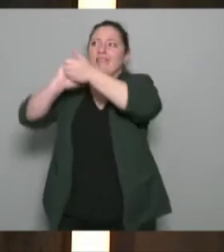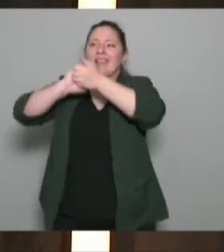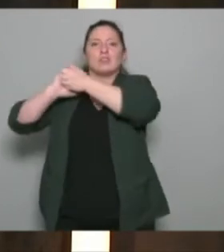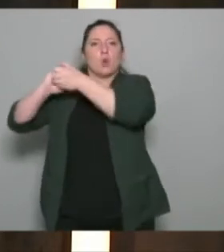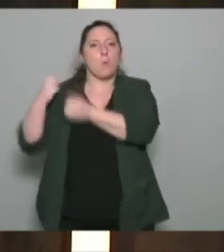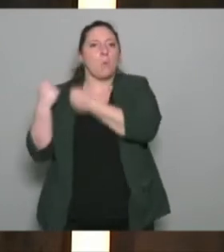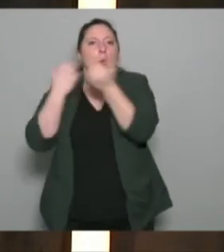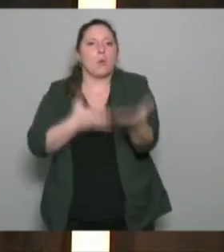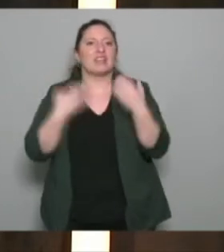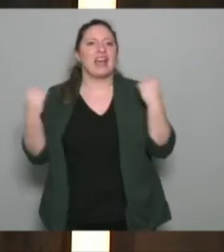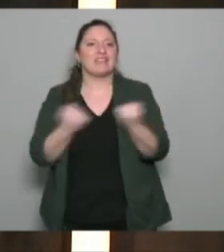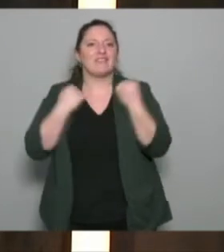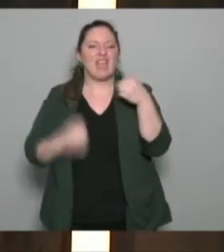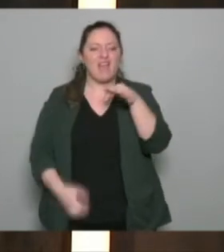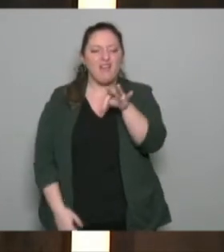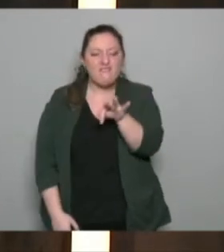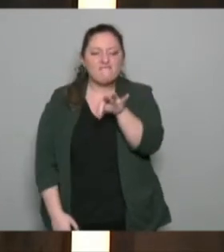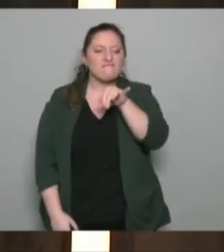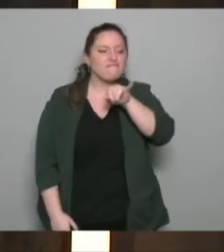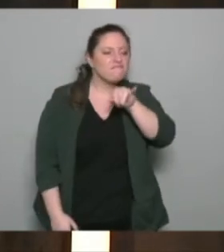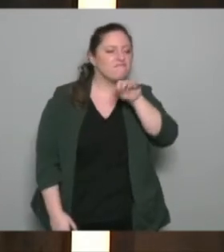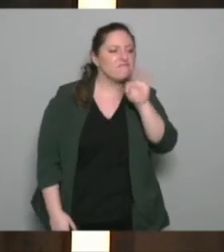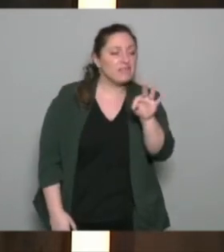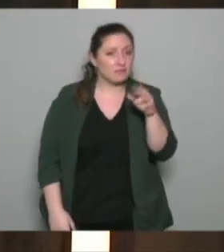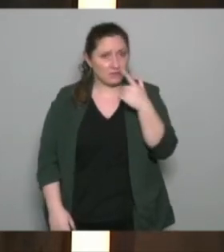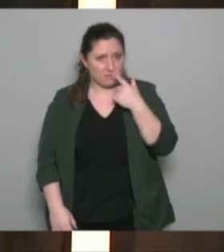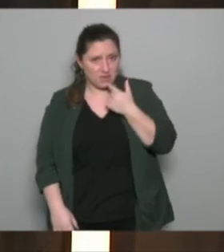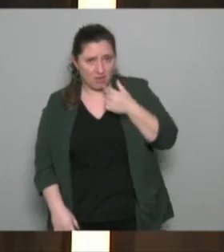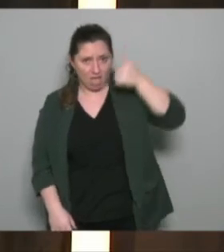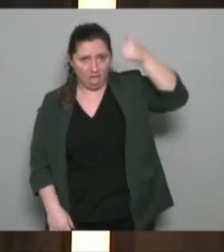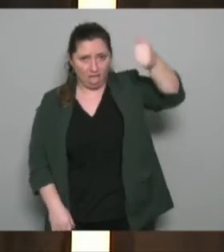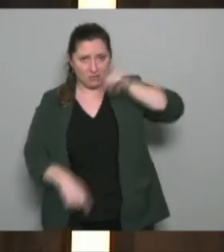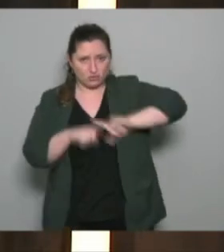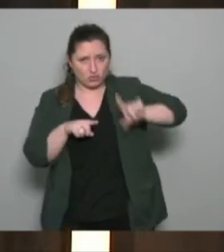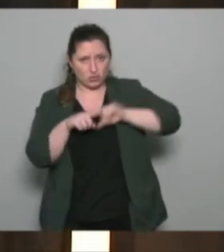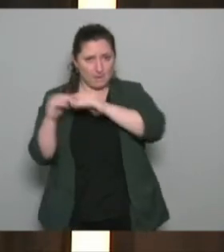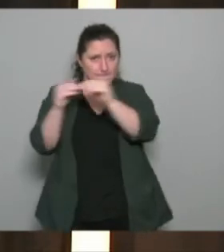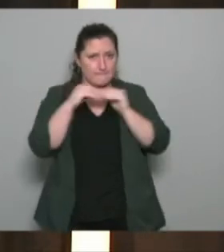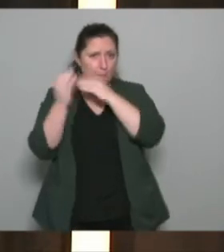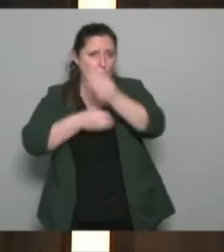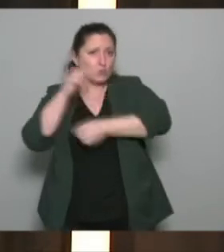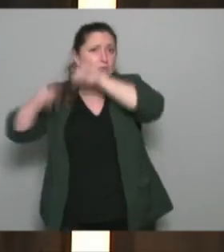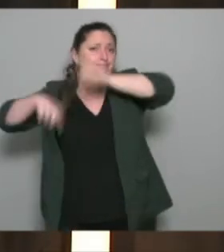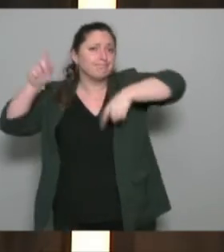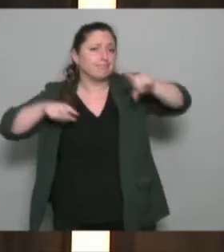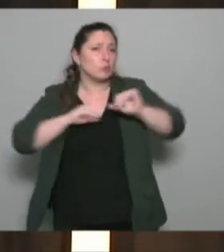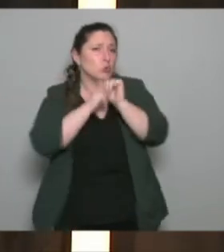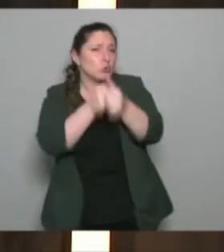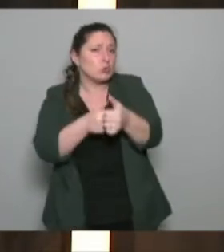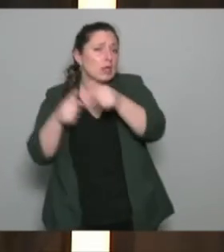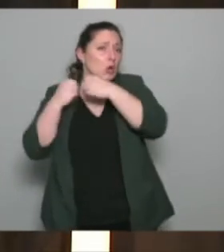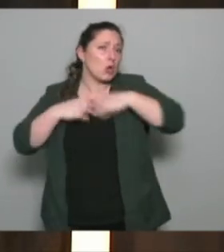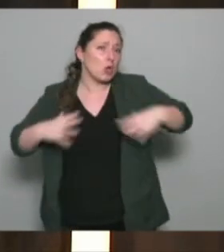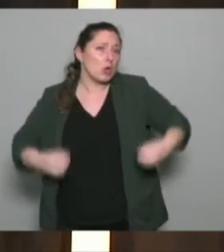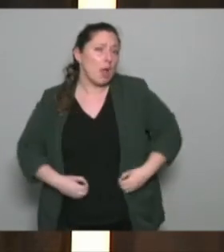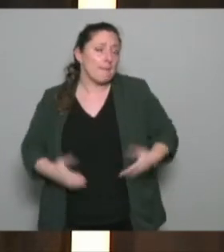ne sont-elles pas toutes la même chose et les compétences sport santé sont-elles transversables ou spécifiques à